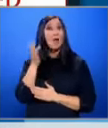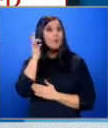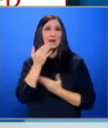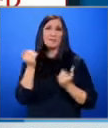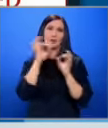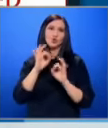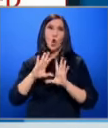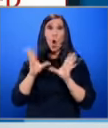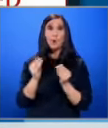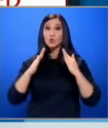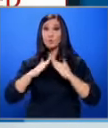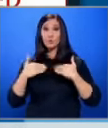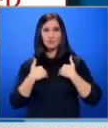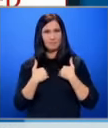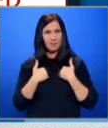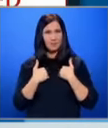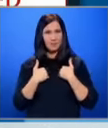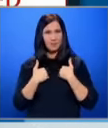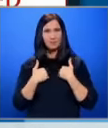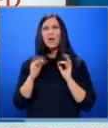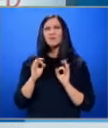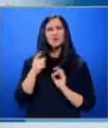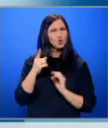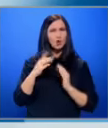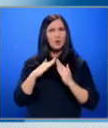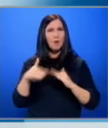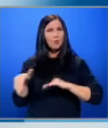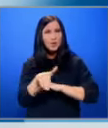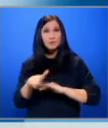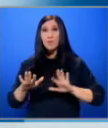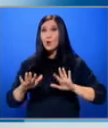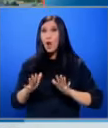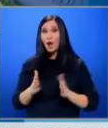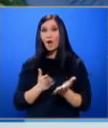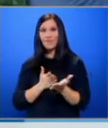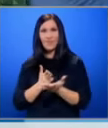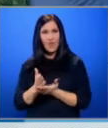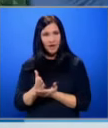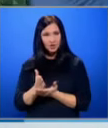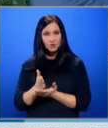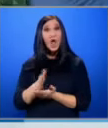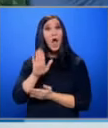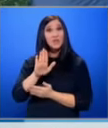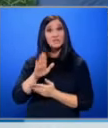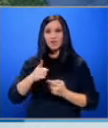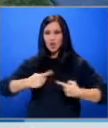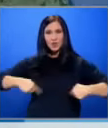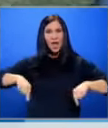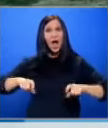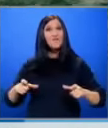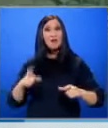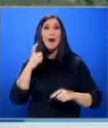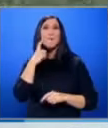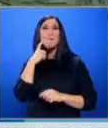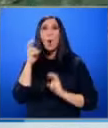няма нищо общо имота с мен А всъщност този имот граничи ли по някакъв начин с вашата ферма за билет